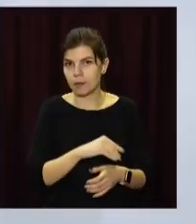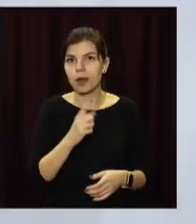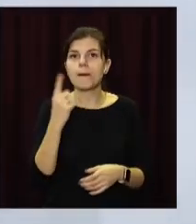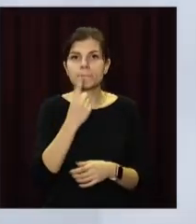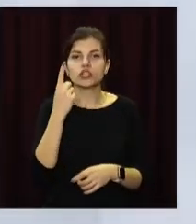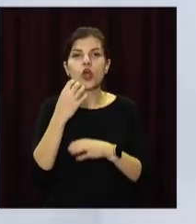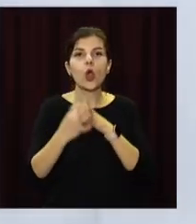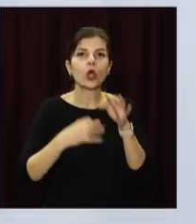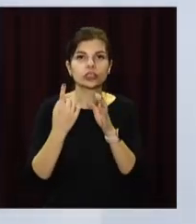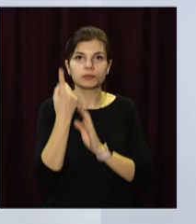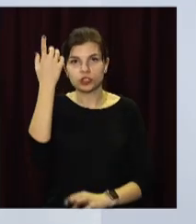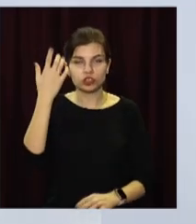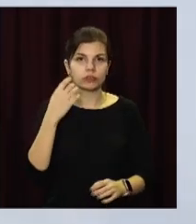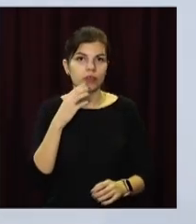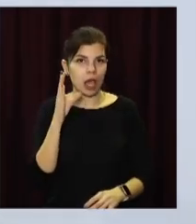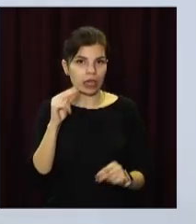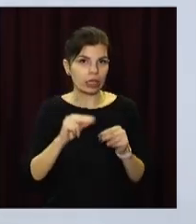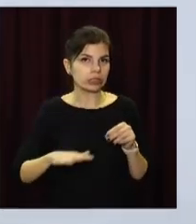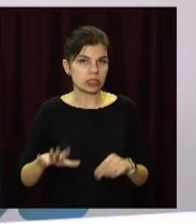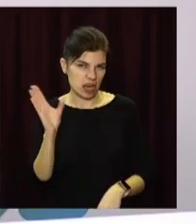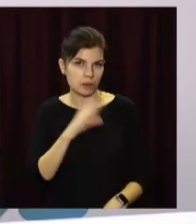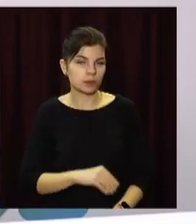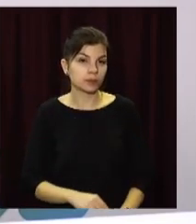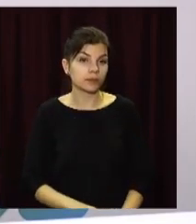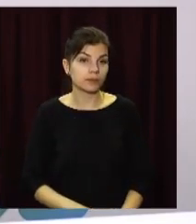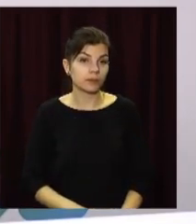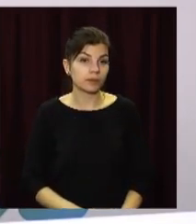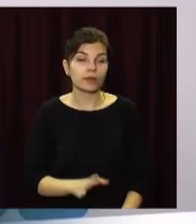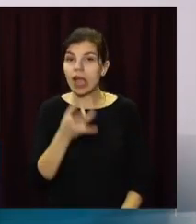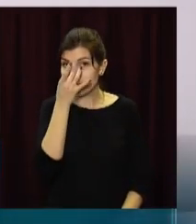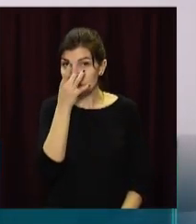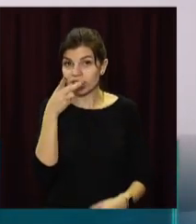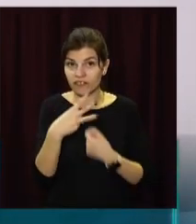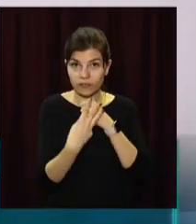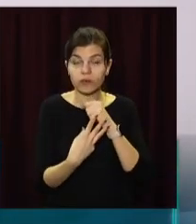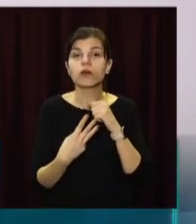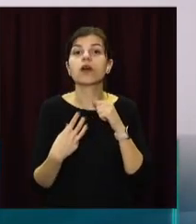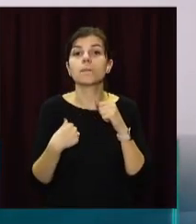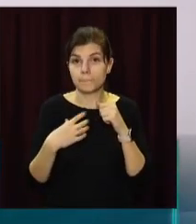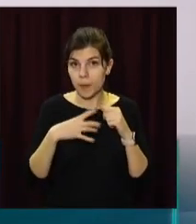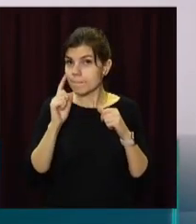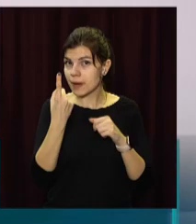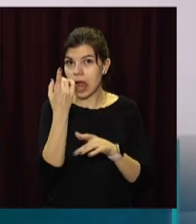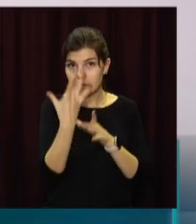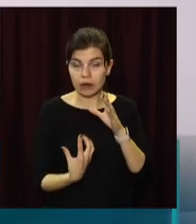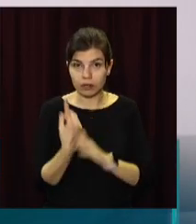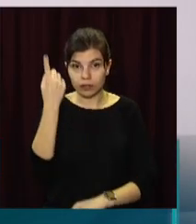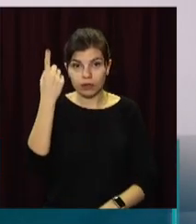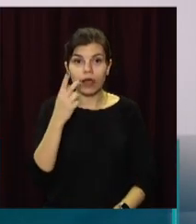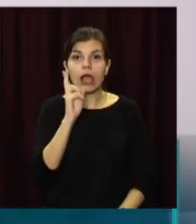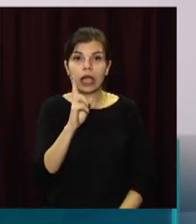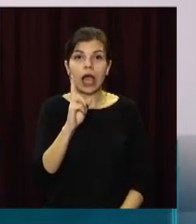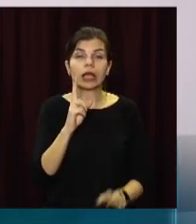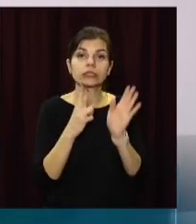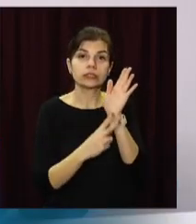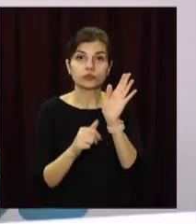космічної швидкості на Землі. В апреле 2018-го ми запустили першу ракету К-76